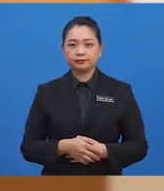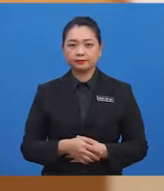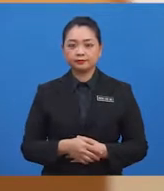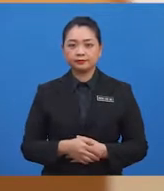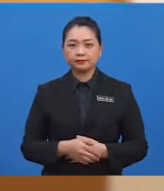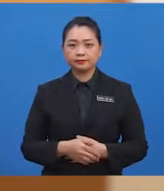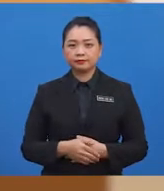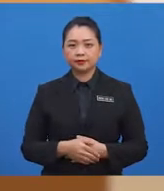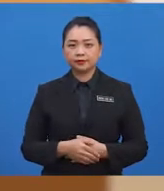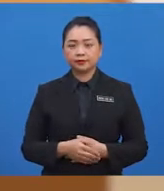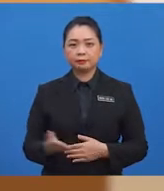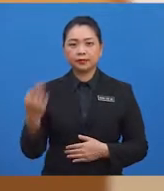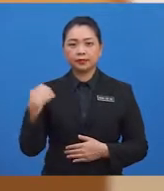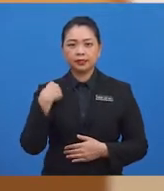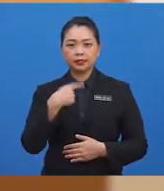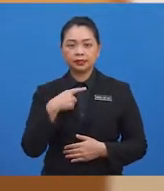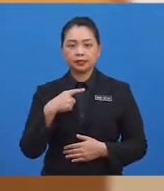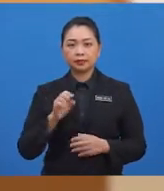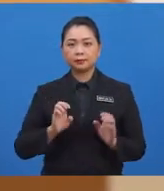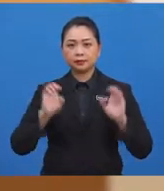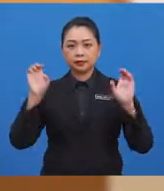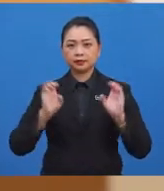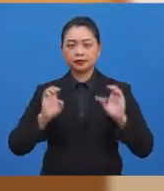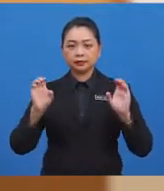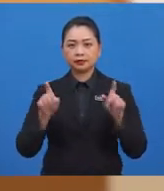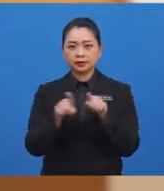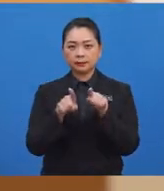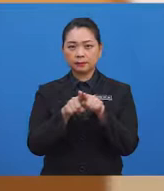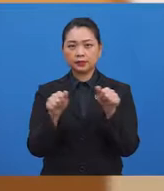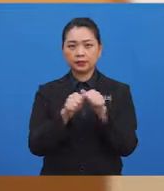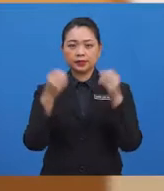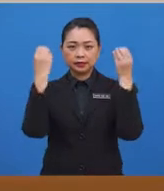Baiklah, murid-murid. Sila bangun dan berdiri.